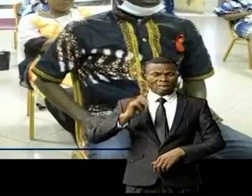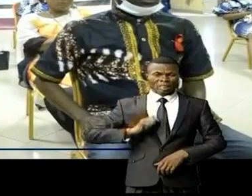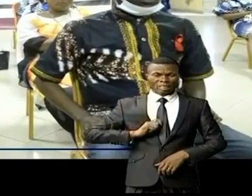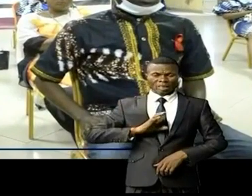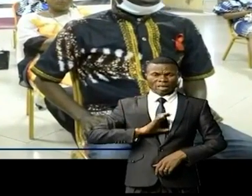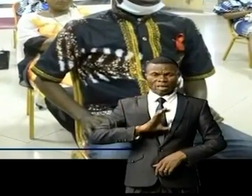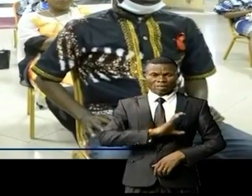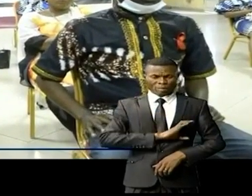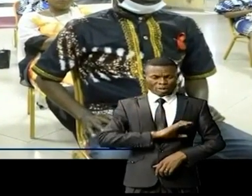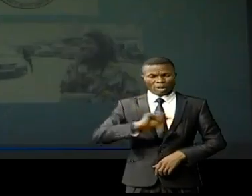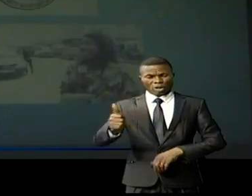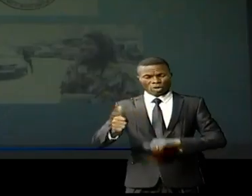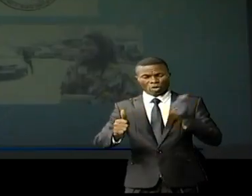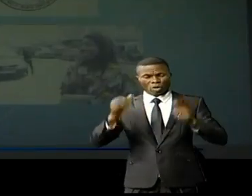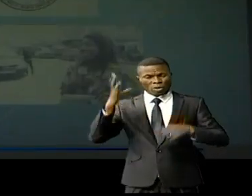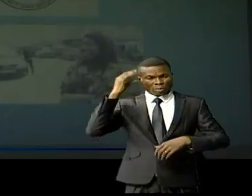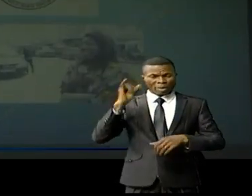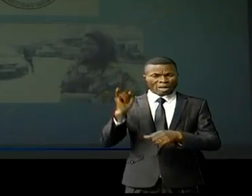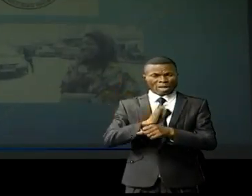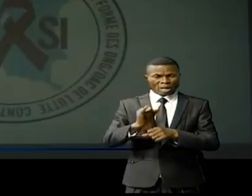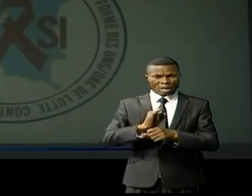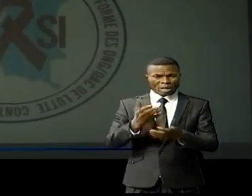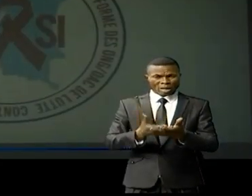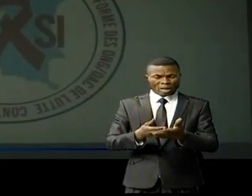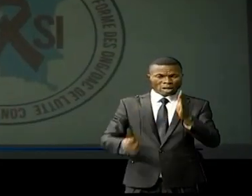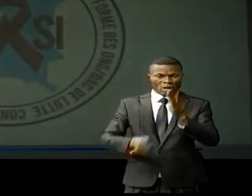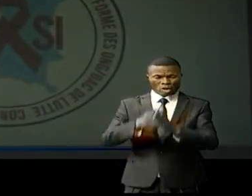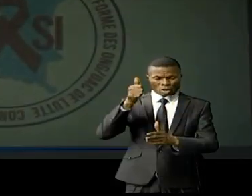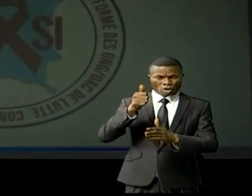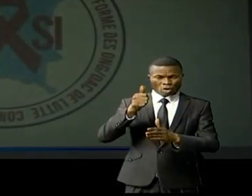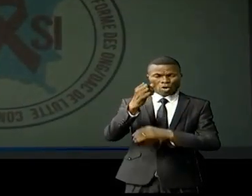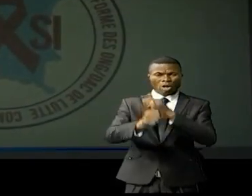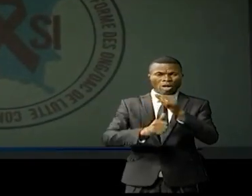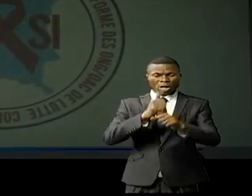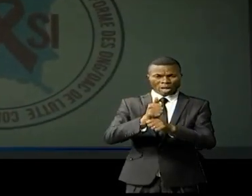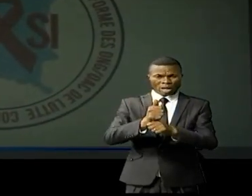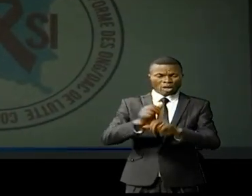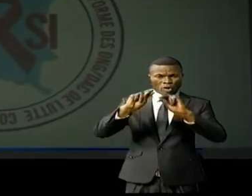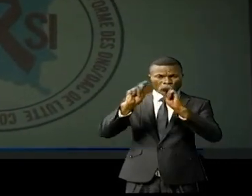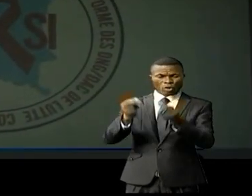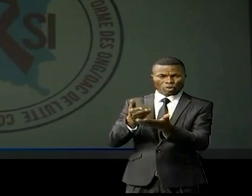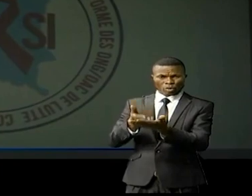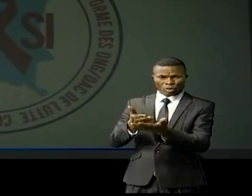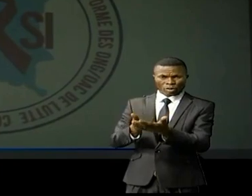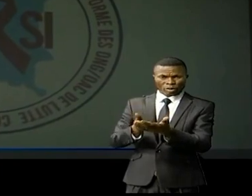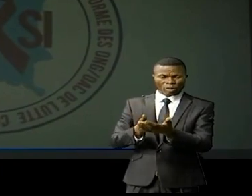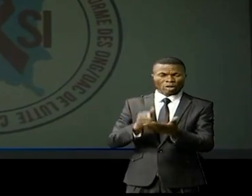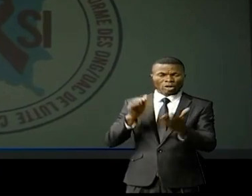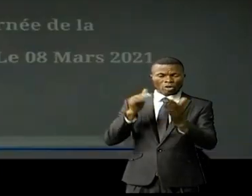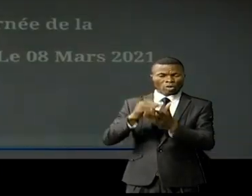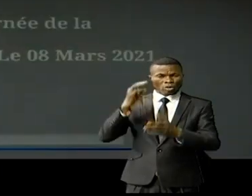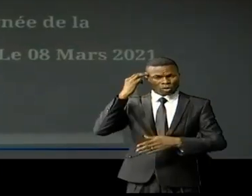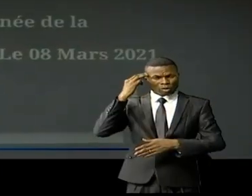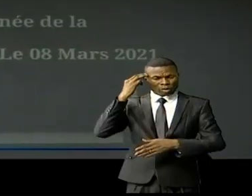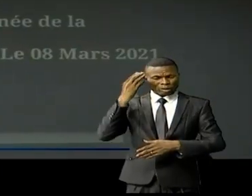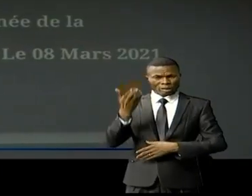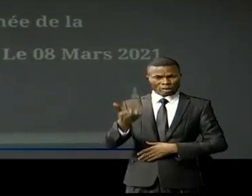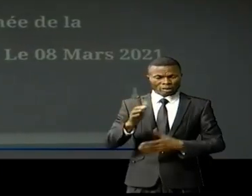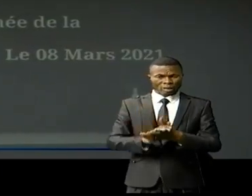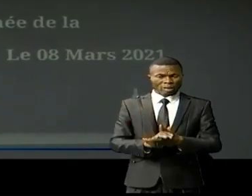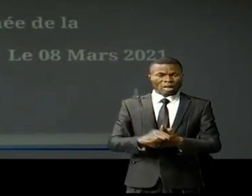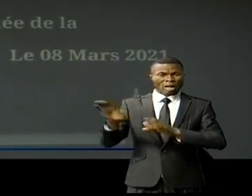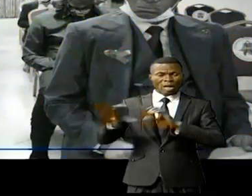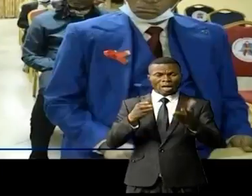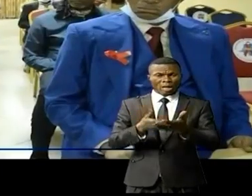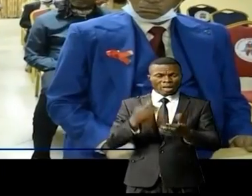à caractère épidémique marquent le 11e anniversaire de la plateforme SIDA du PNMLS. Celle-ci